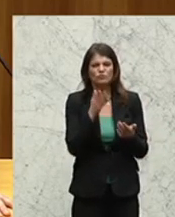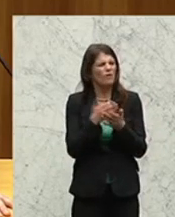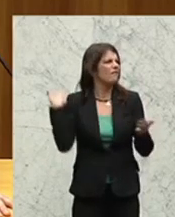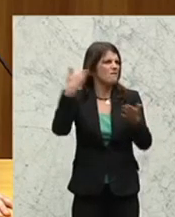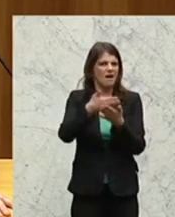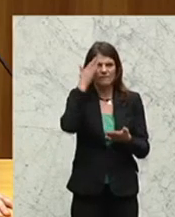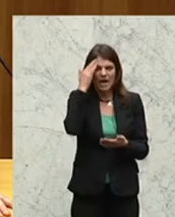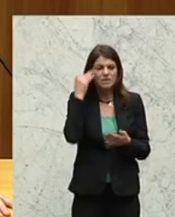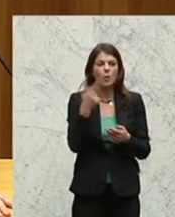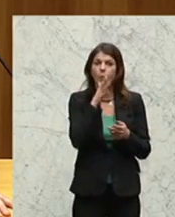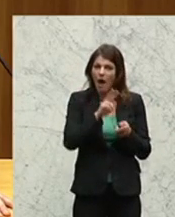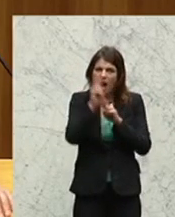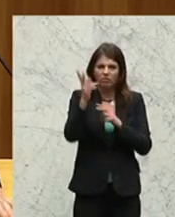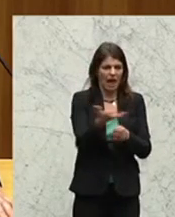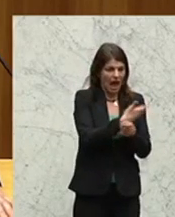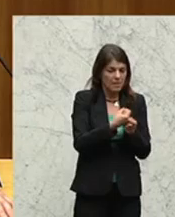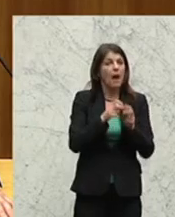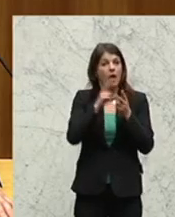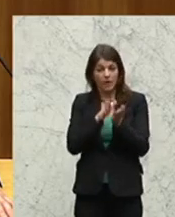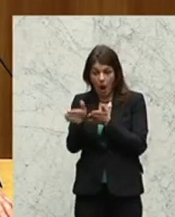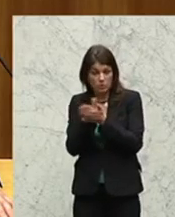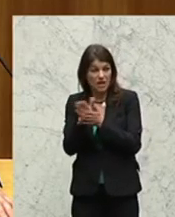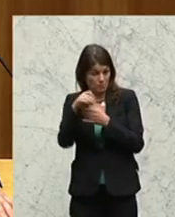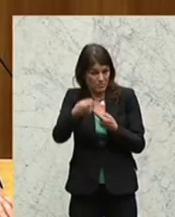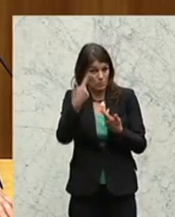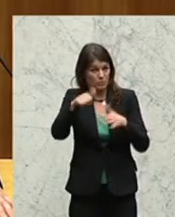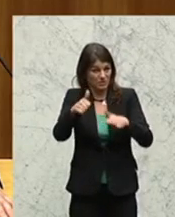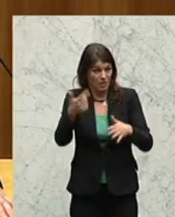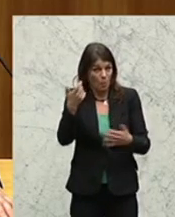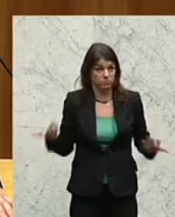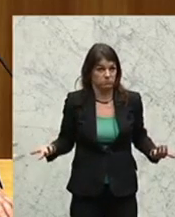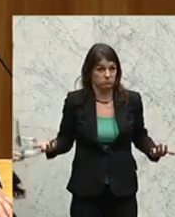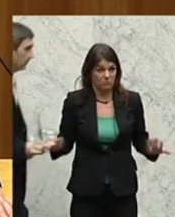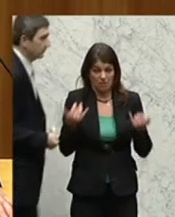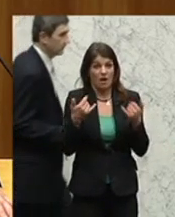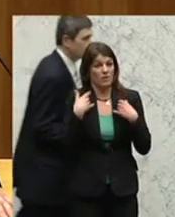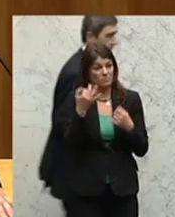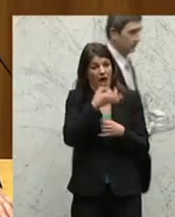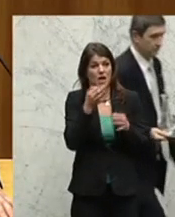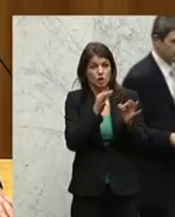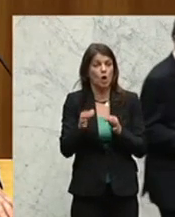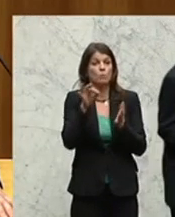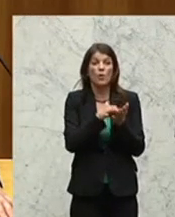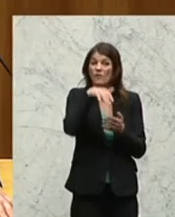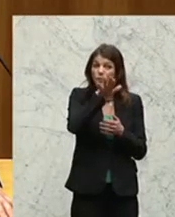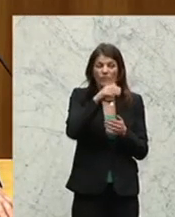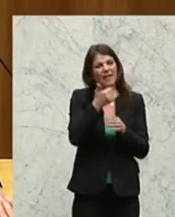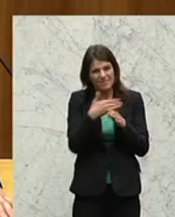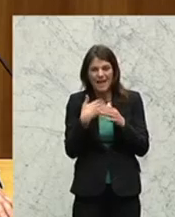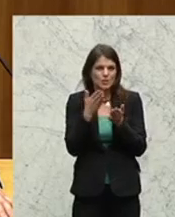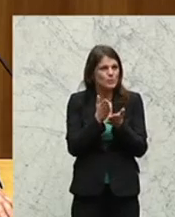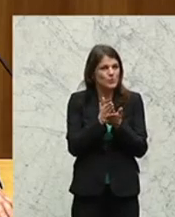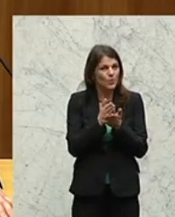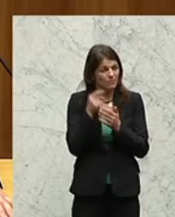wissen, dass Sie andere Einnahmen und andere Ausgaben 2016 haben werden. Und wir haben ja auch im Tagesordnungspunkt 5 zumindest teilweise